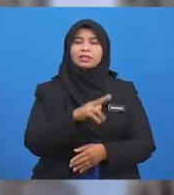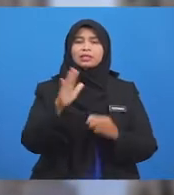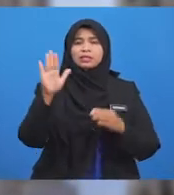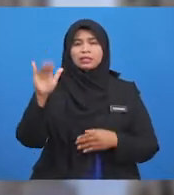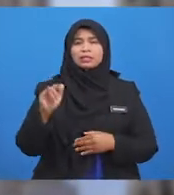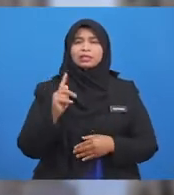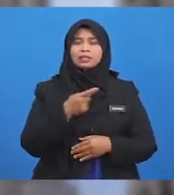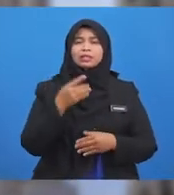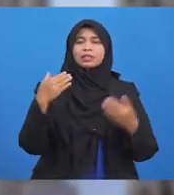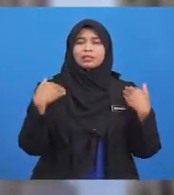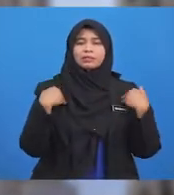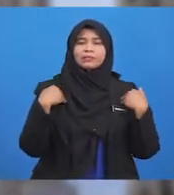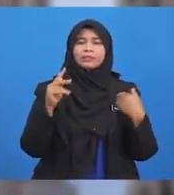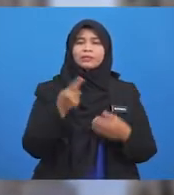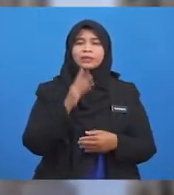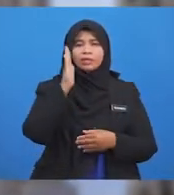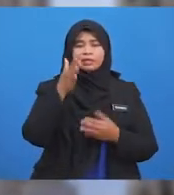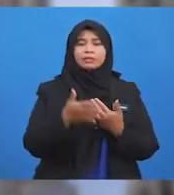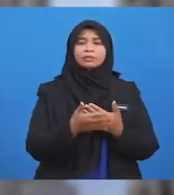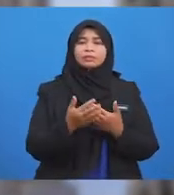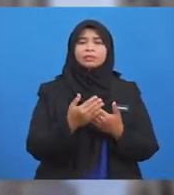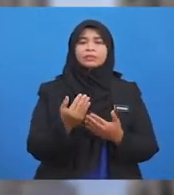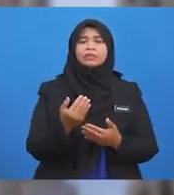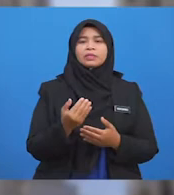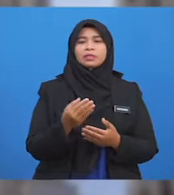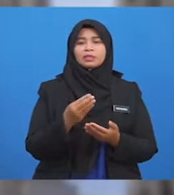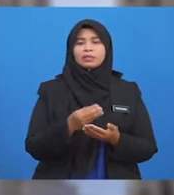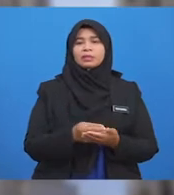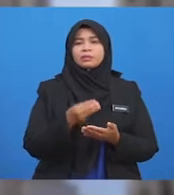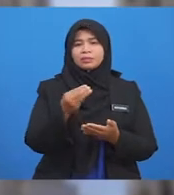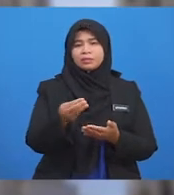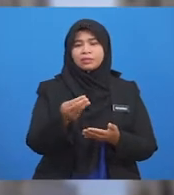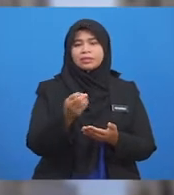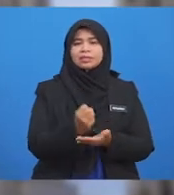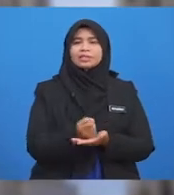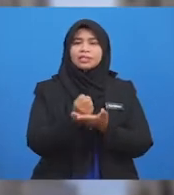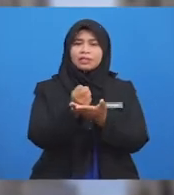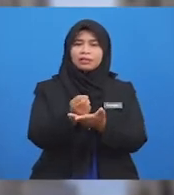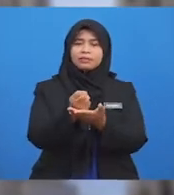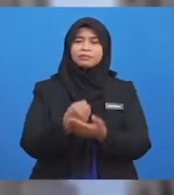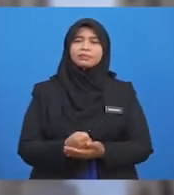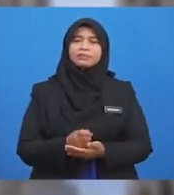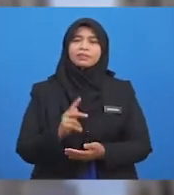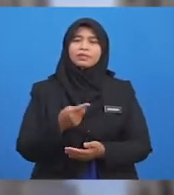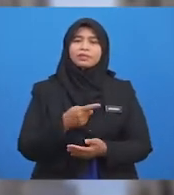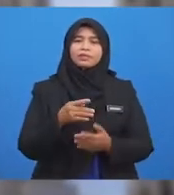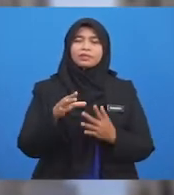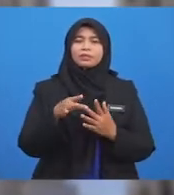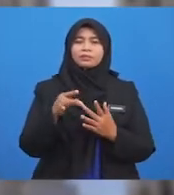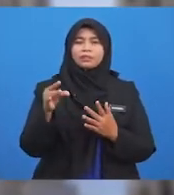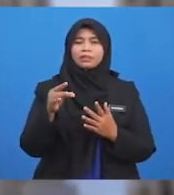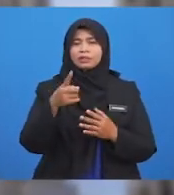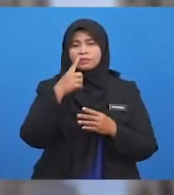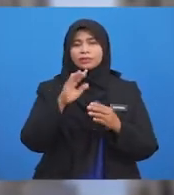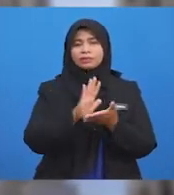Kita Akan Mudah Dan Sewenang-wenangnya Mengholurkan Sedekah Kita